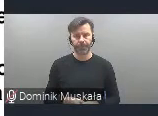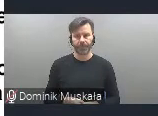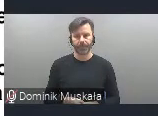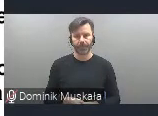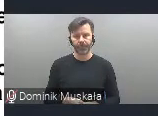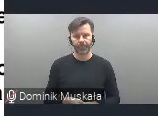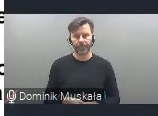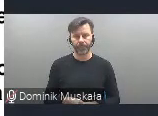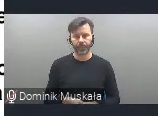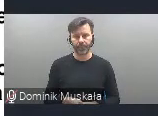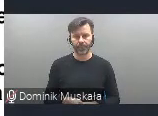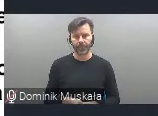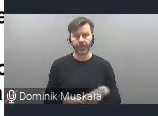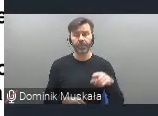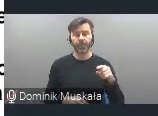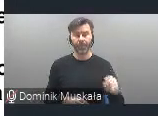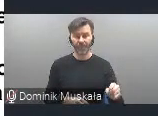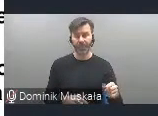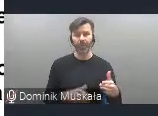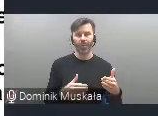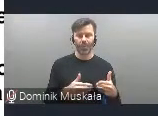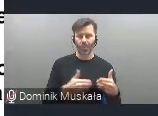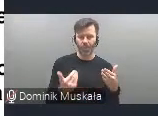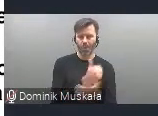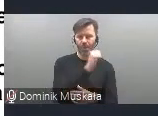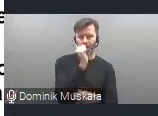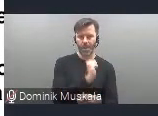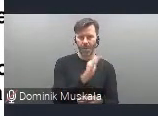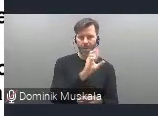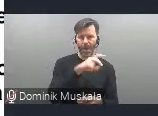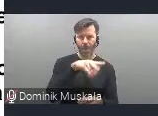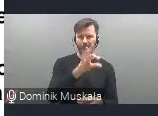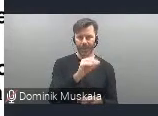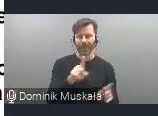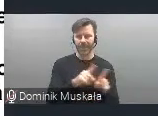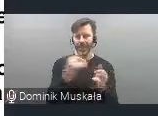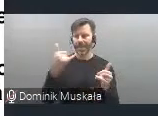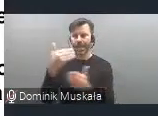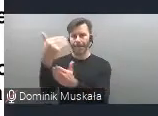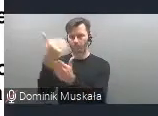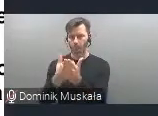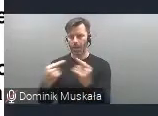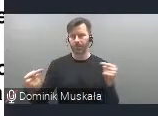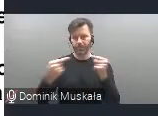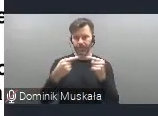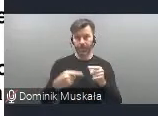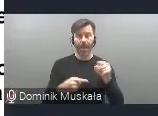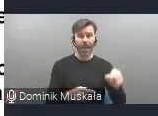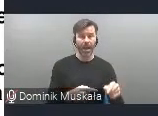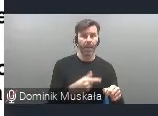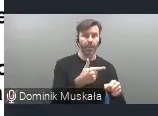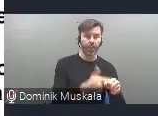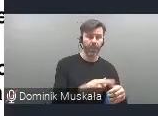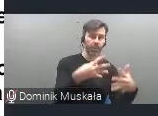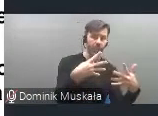bałchałzowi, który jest włączony też do różnych programów, czyli przy czym 29 i 1